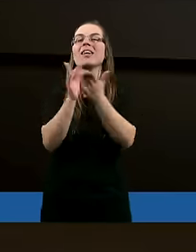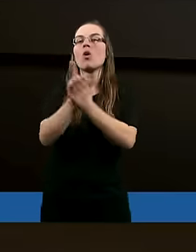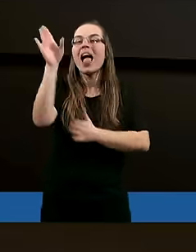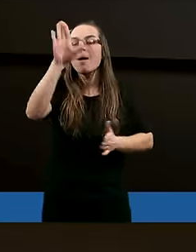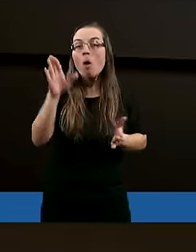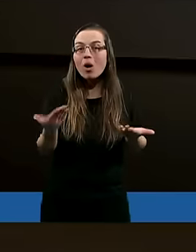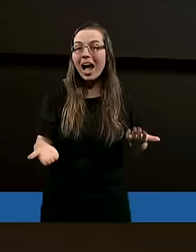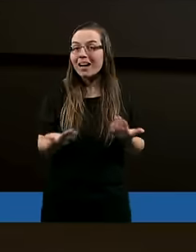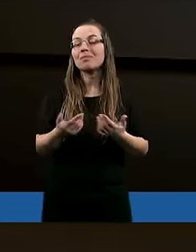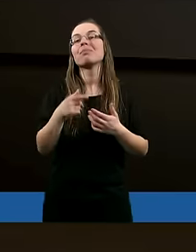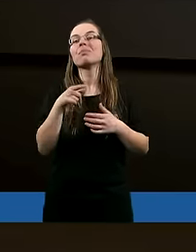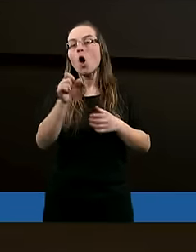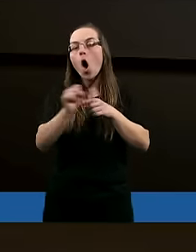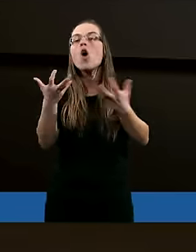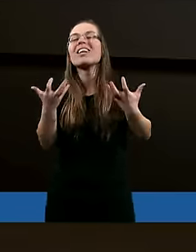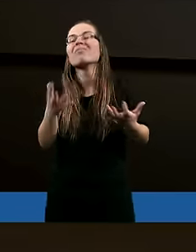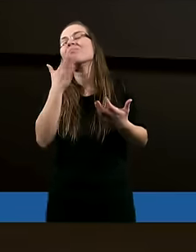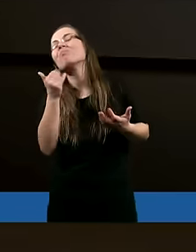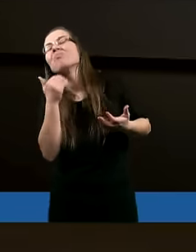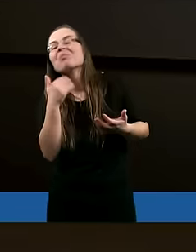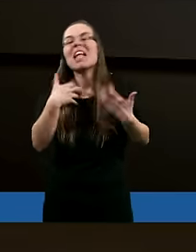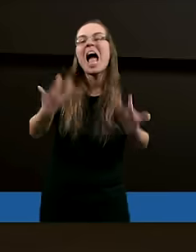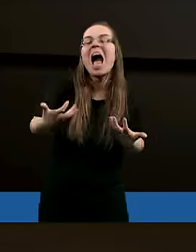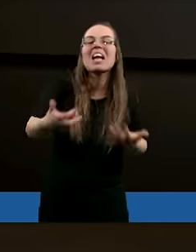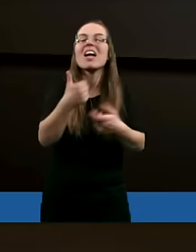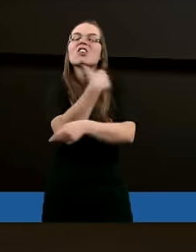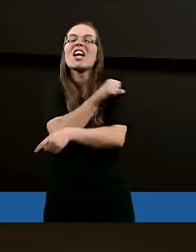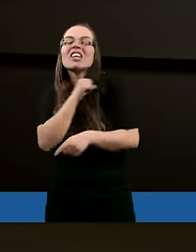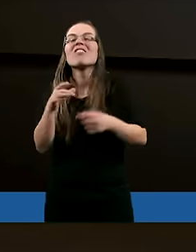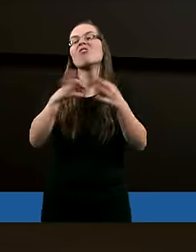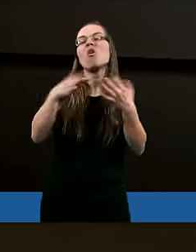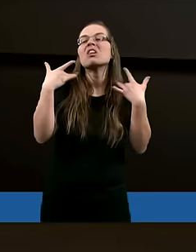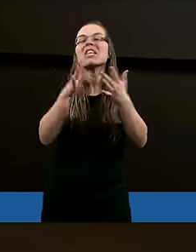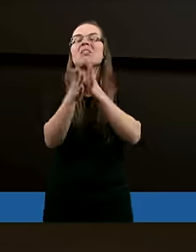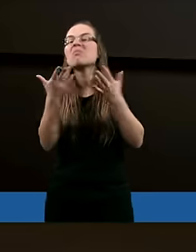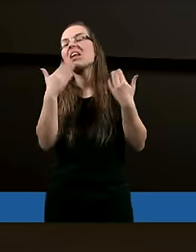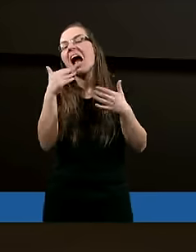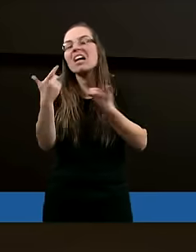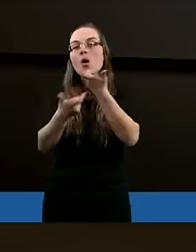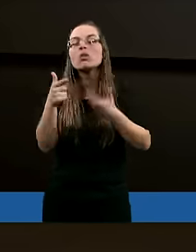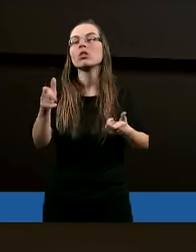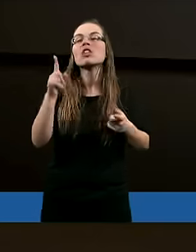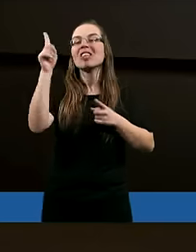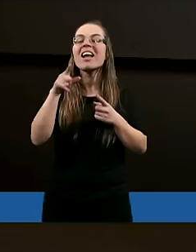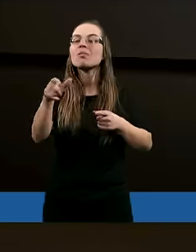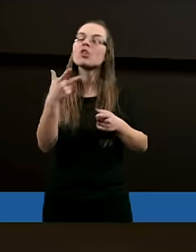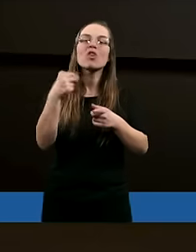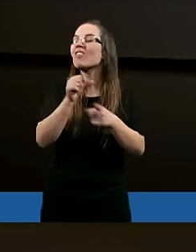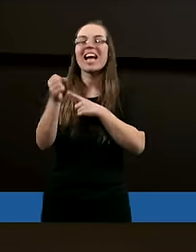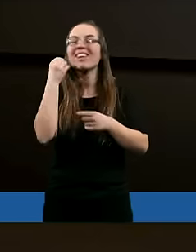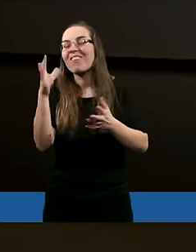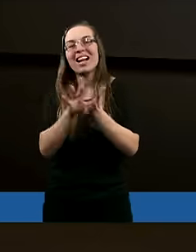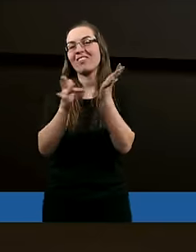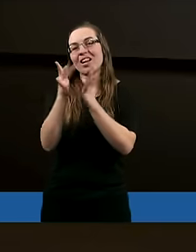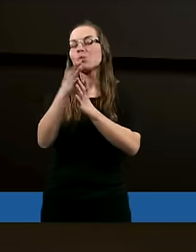dla Boga. Od niechcenia, takie chrześcijaństwo od niechcenia, no to nie jest trwanie w